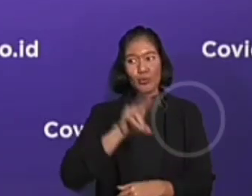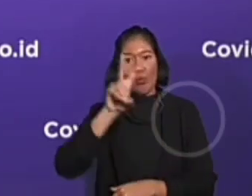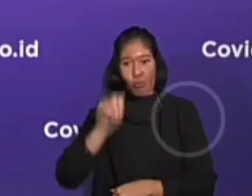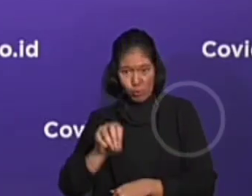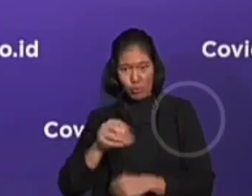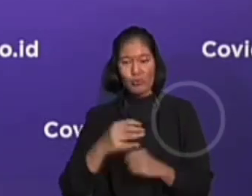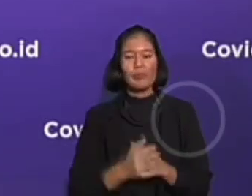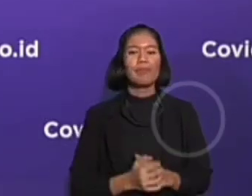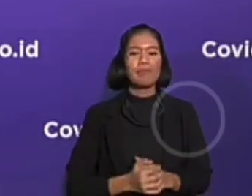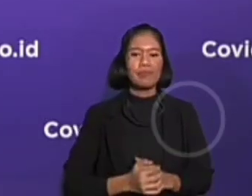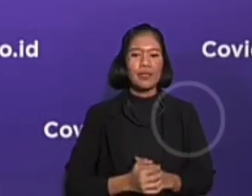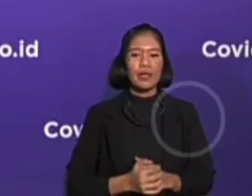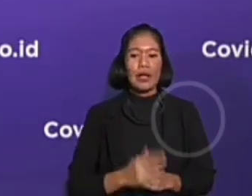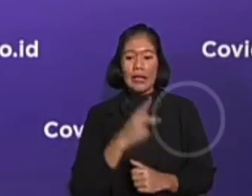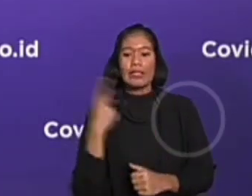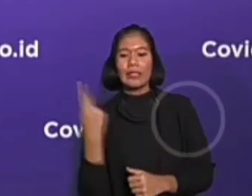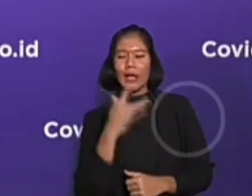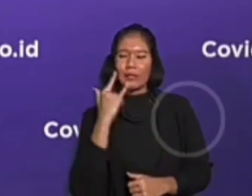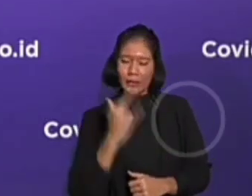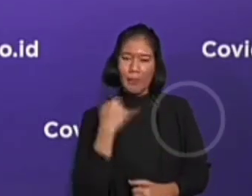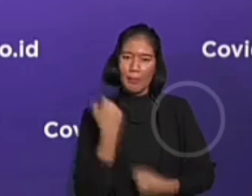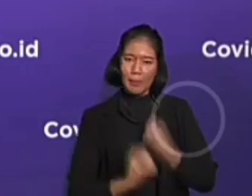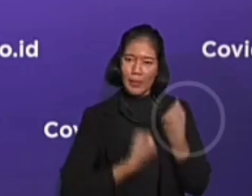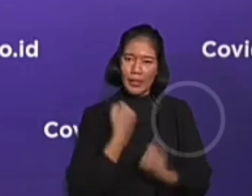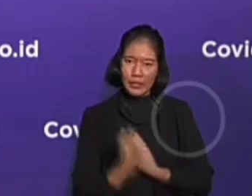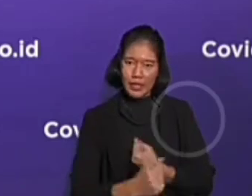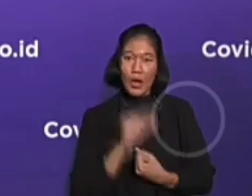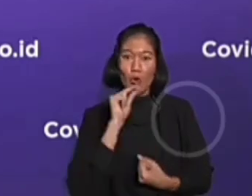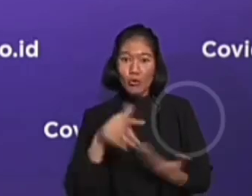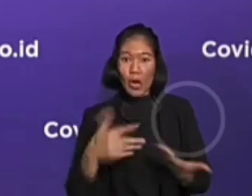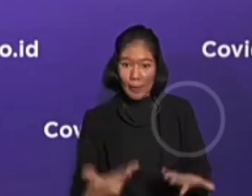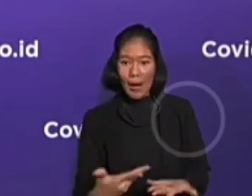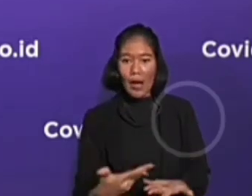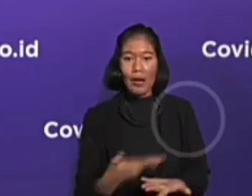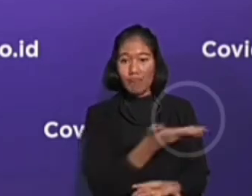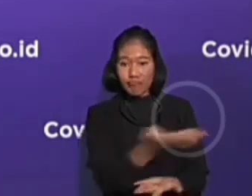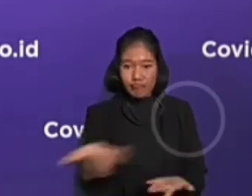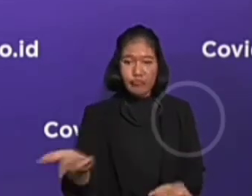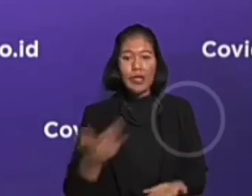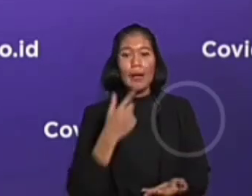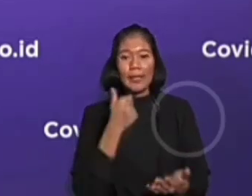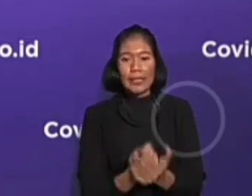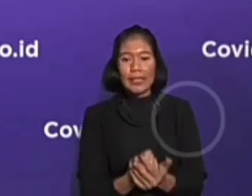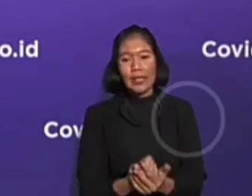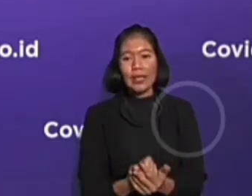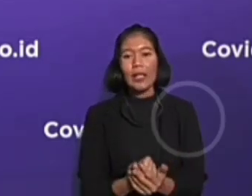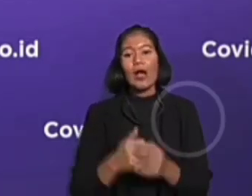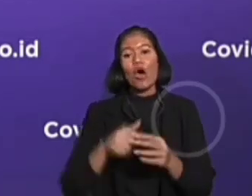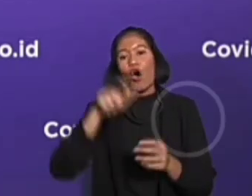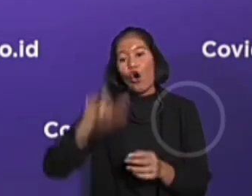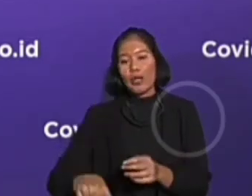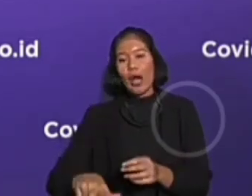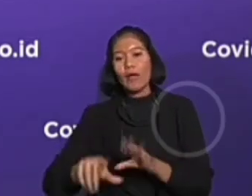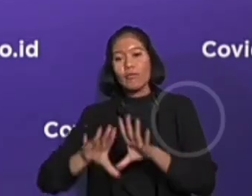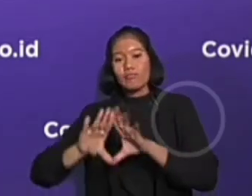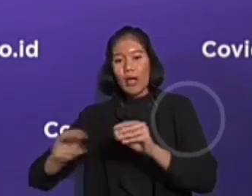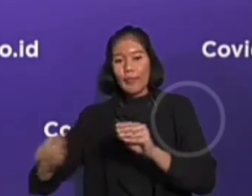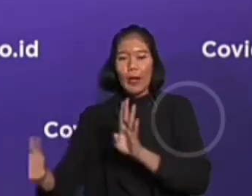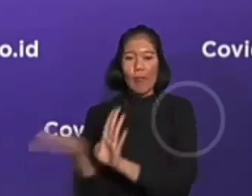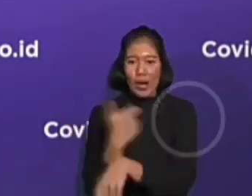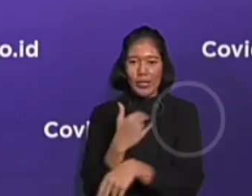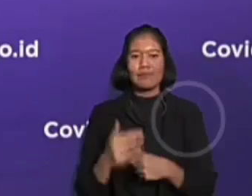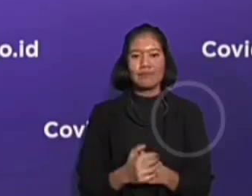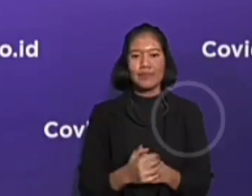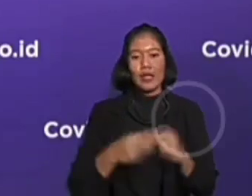kami akan tetap bekerja untuk kepentingan khusus termasuk kepulangan PMI. BP2MI akan membantu memperlancar